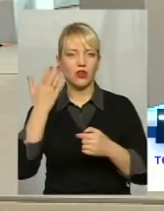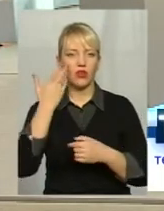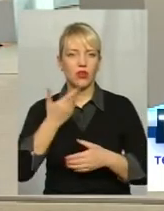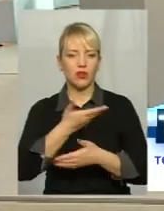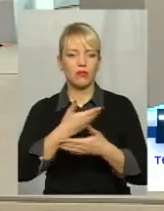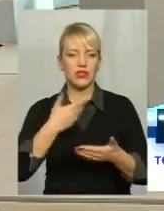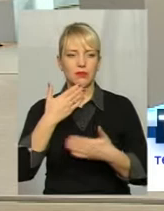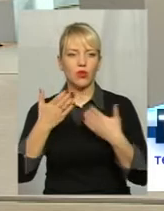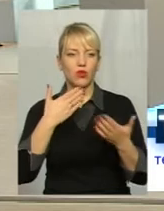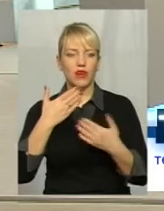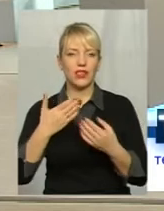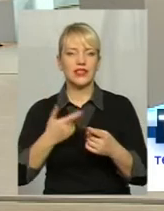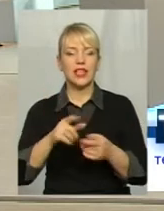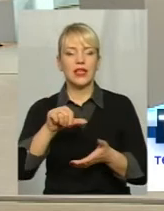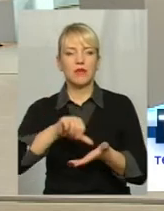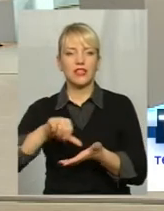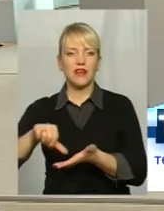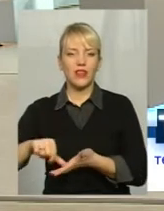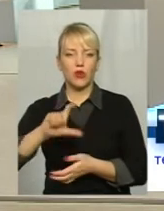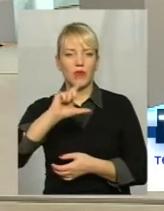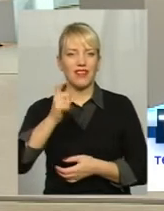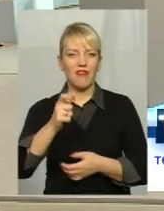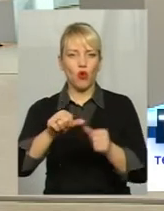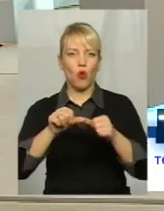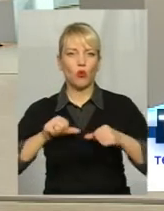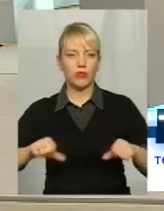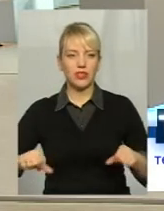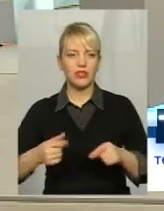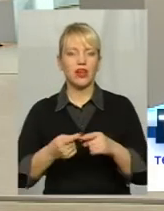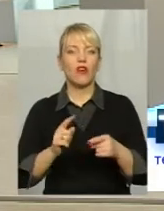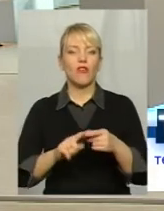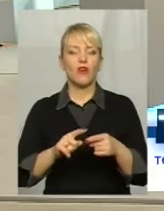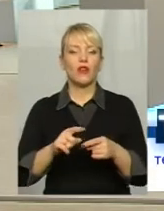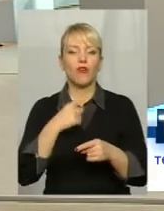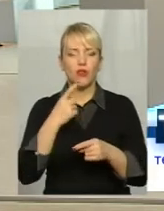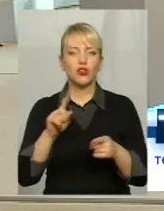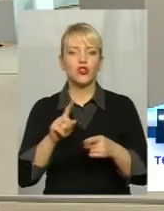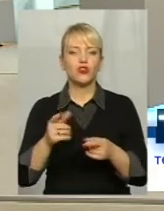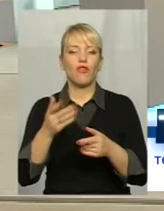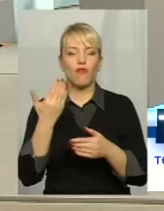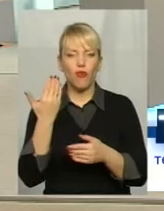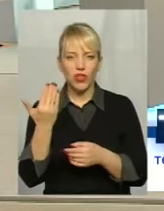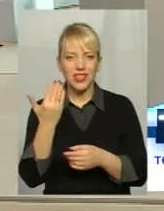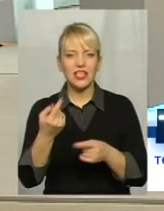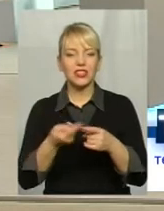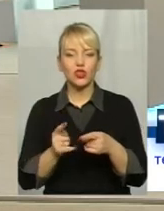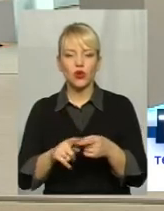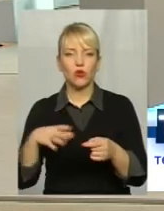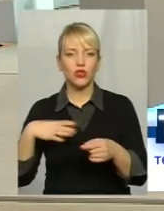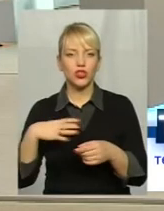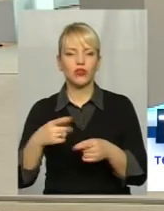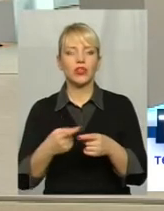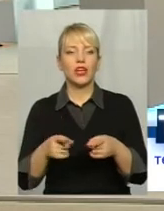з представниками Єврокомісії, вони говорили про те, що вони саме цього очікують від керівників громад Саме тих дій по